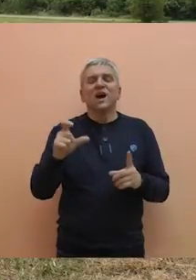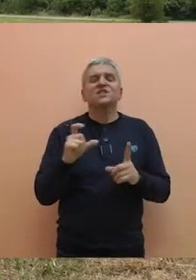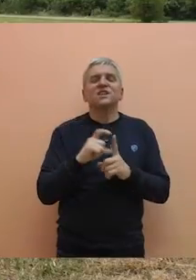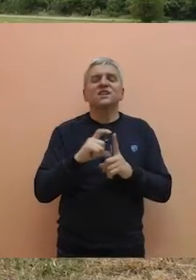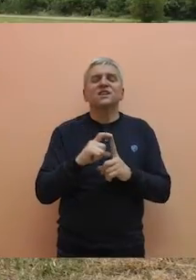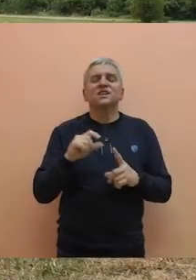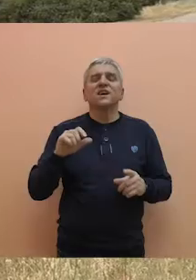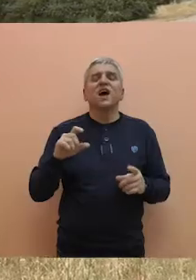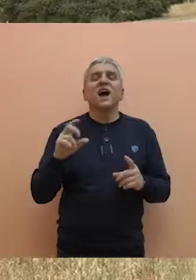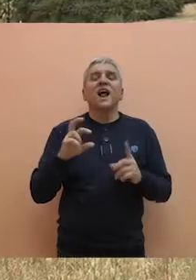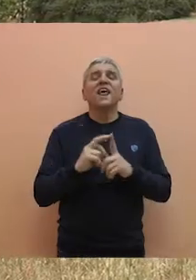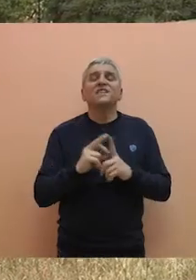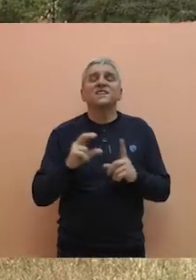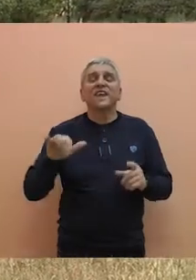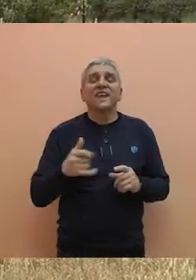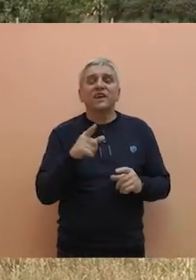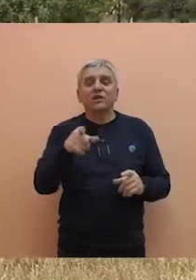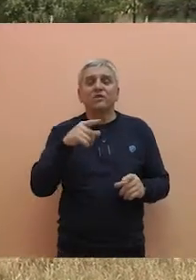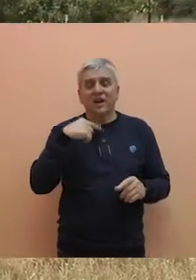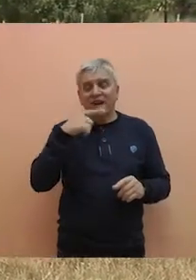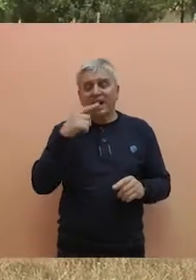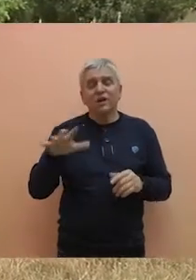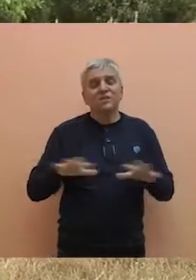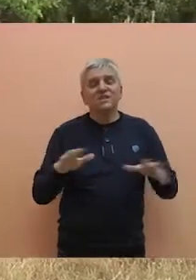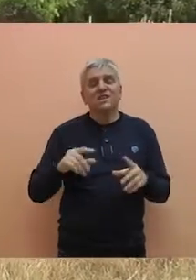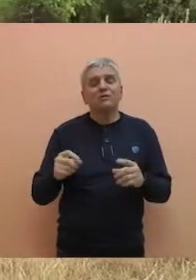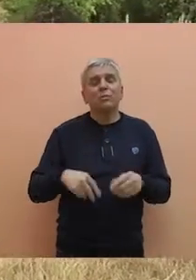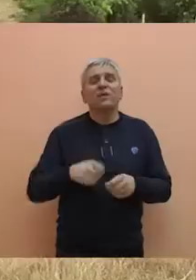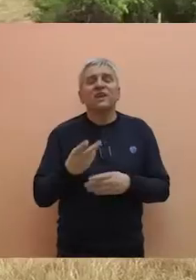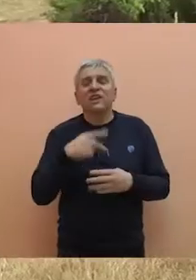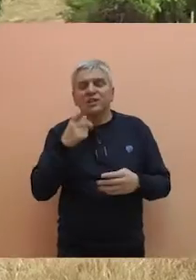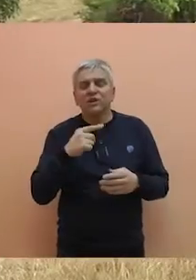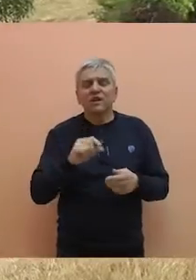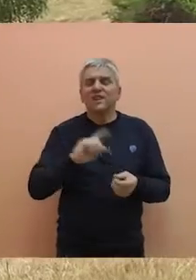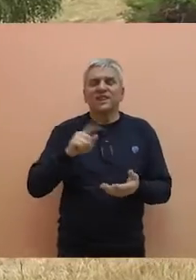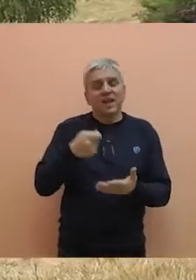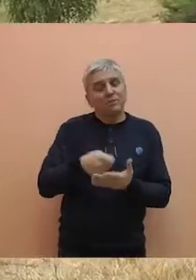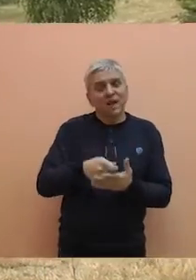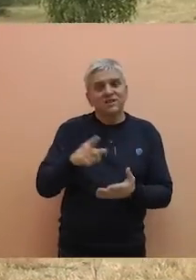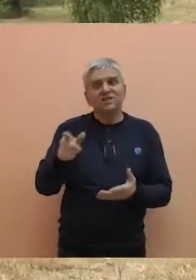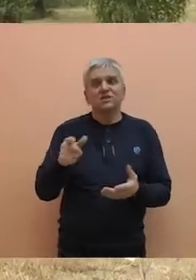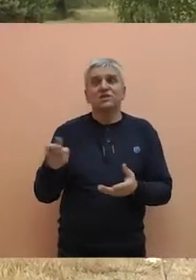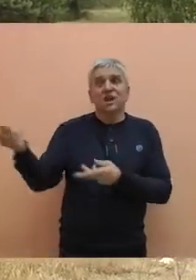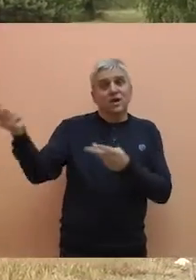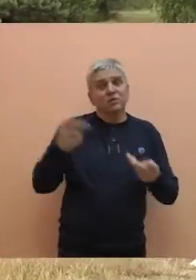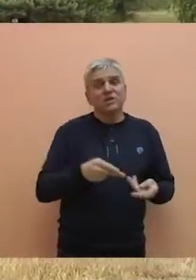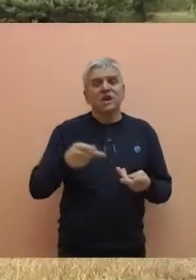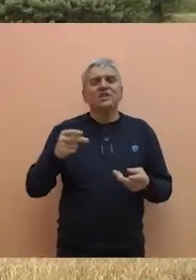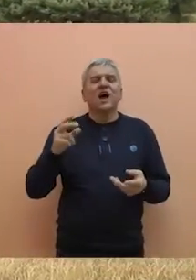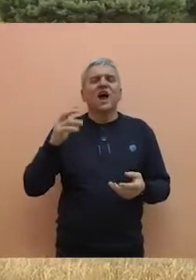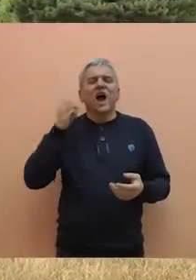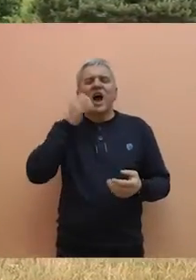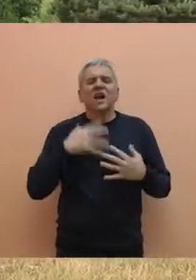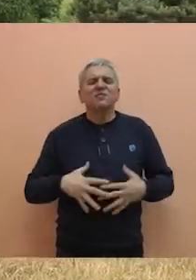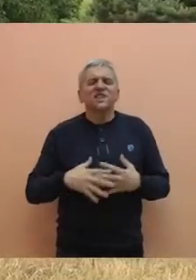KDS-a Aleksandra Jerkov izjavila je da je Ministarstvo privrede protivzakonito investitoru iz Ujedinjenih Arabskih